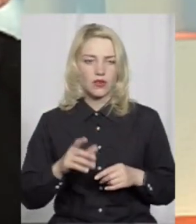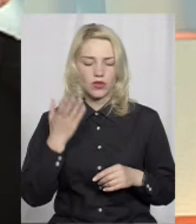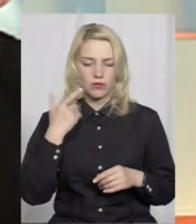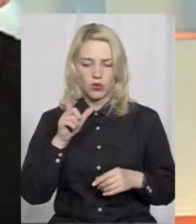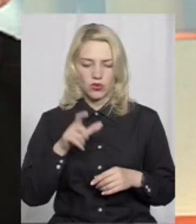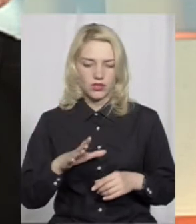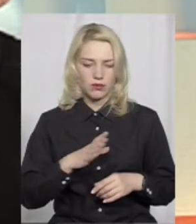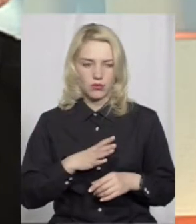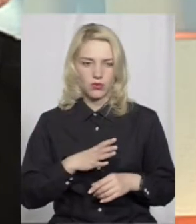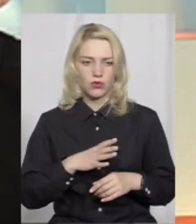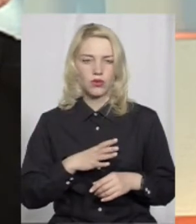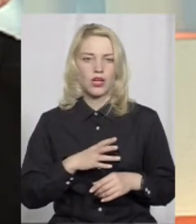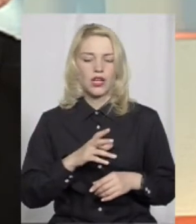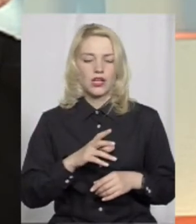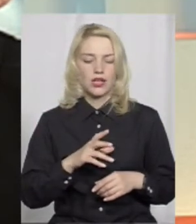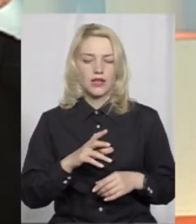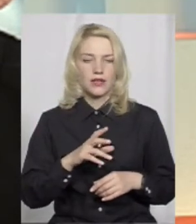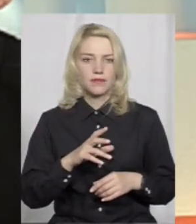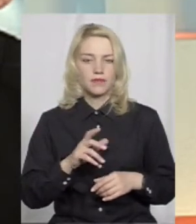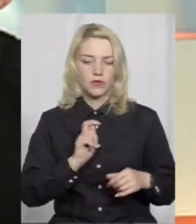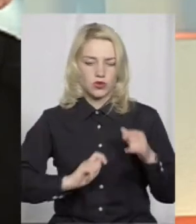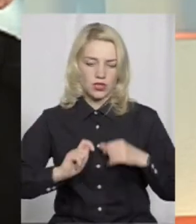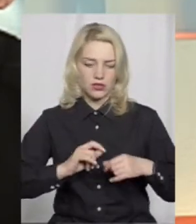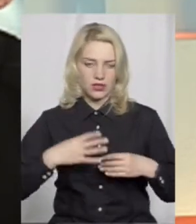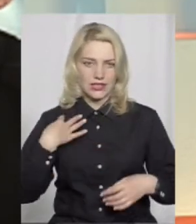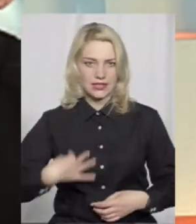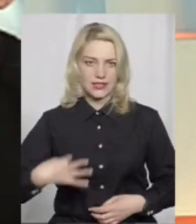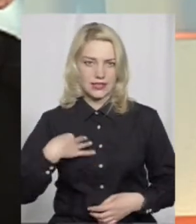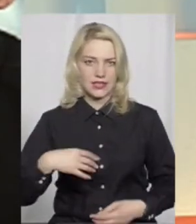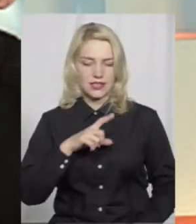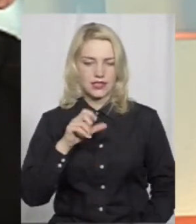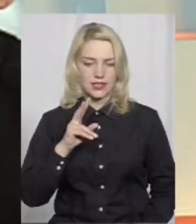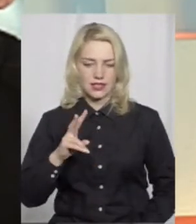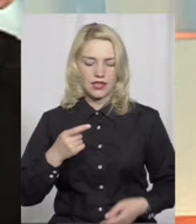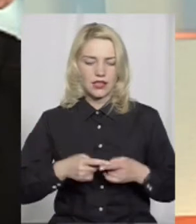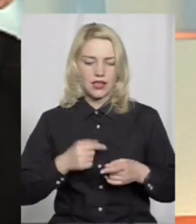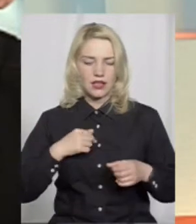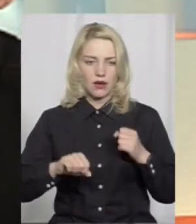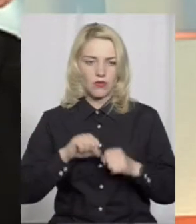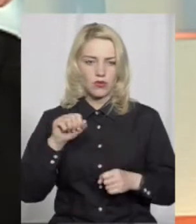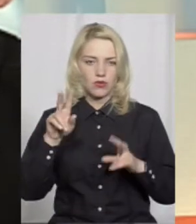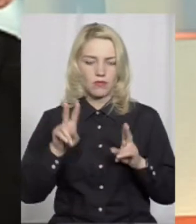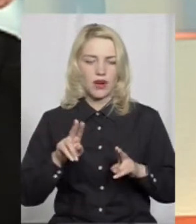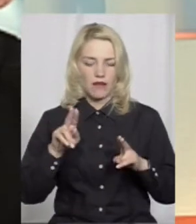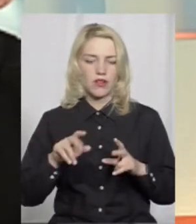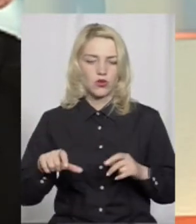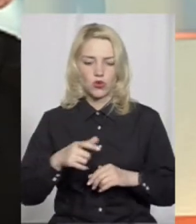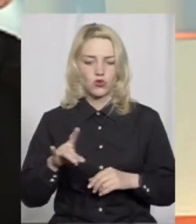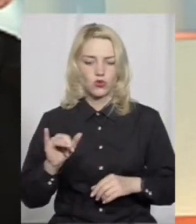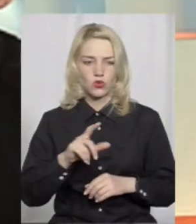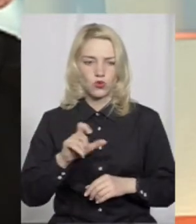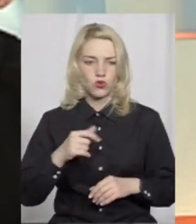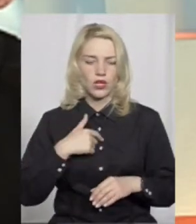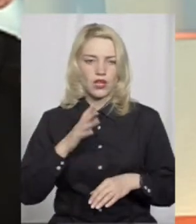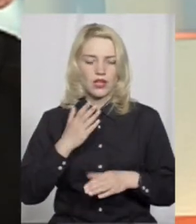костюм тюремника, роздавала листівки з надписами «Я порушив правило дорожнього руху і зараз відбуваю покарання, не